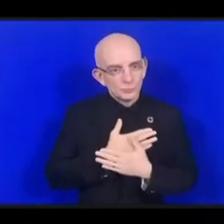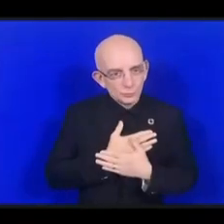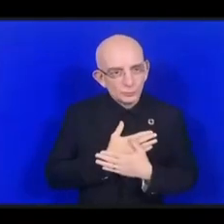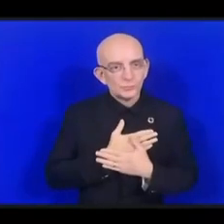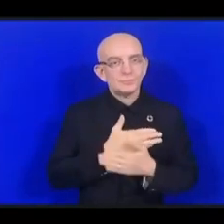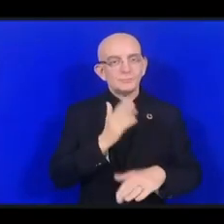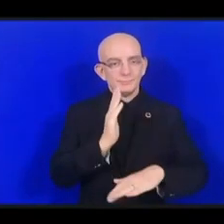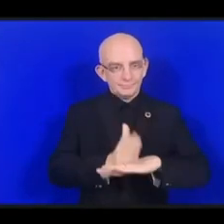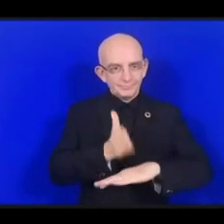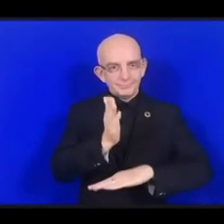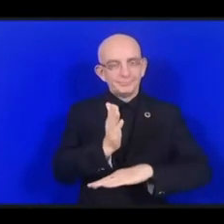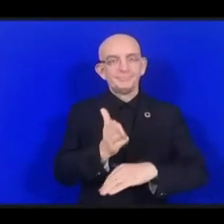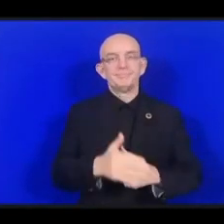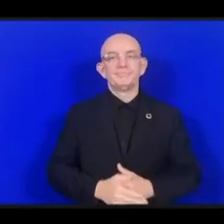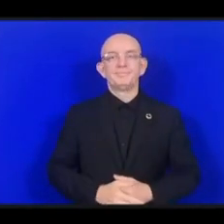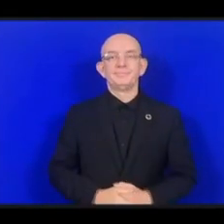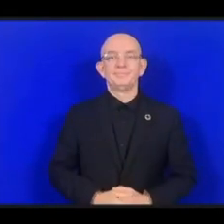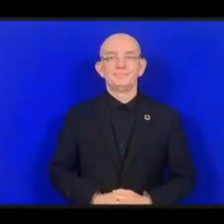году.